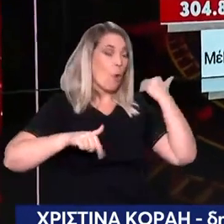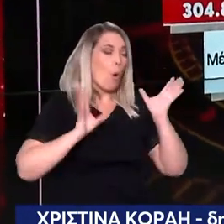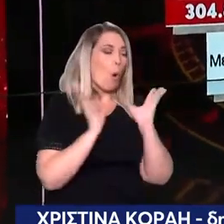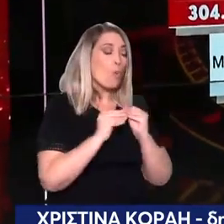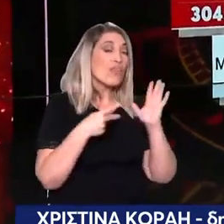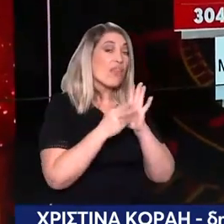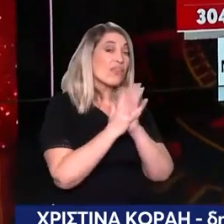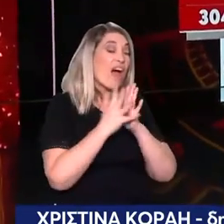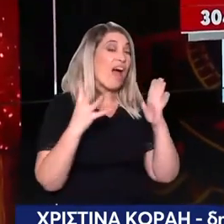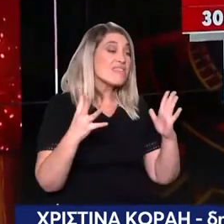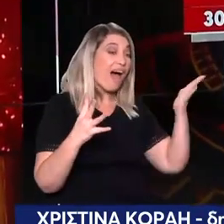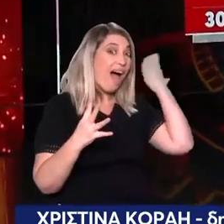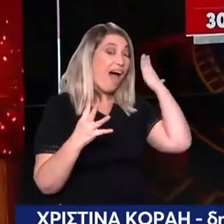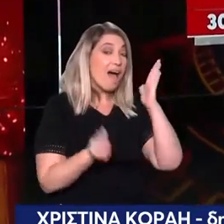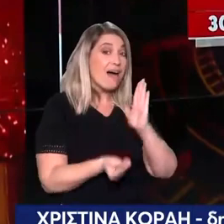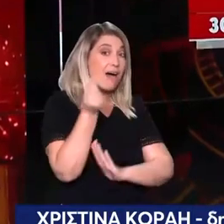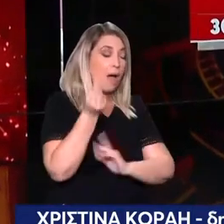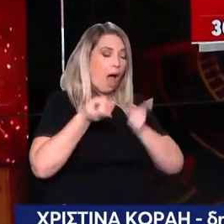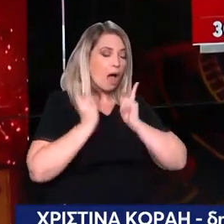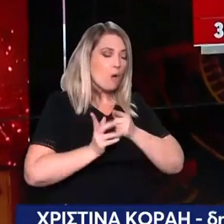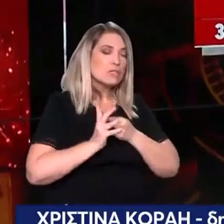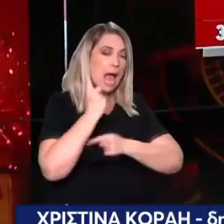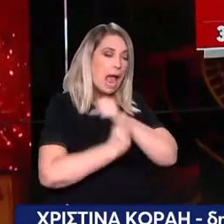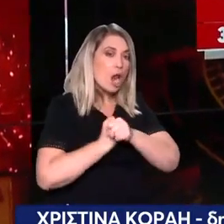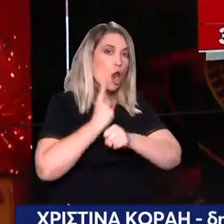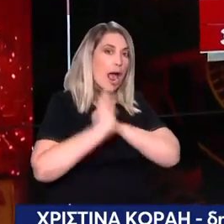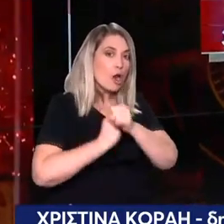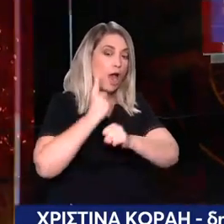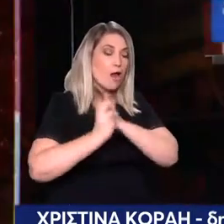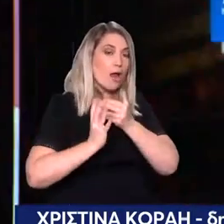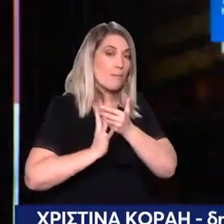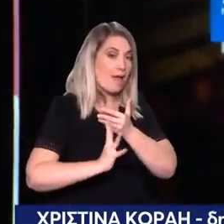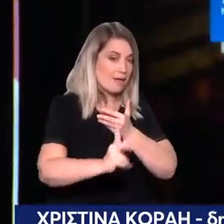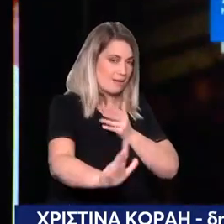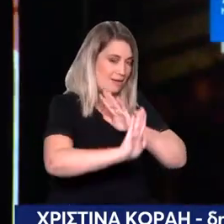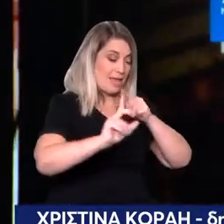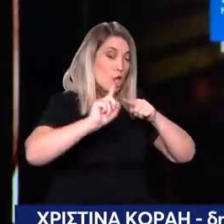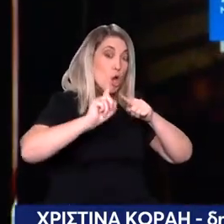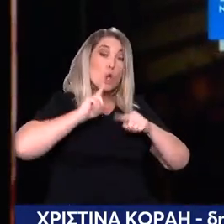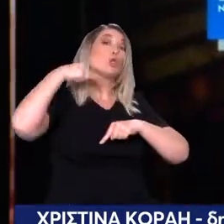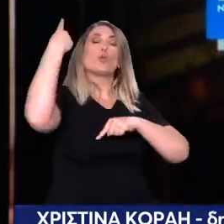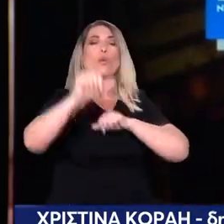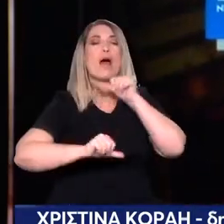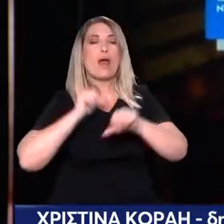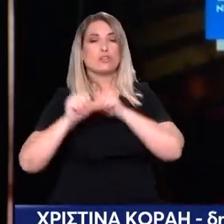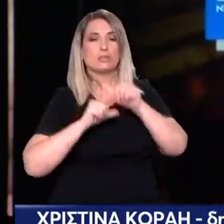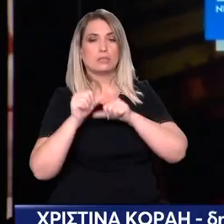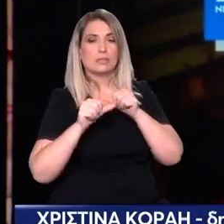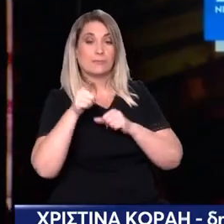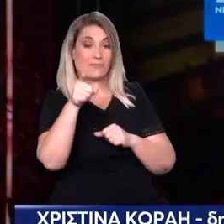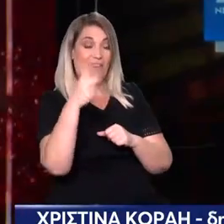χαμηλότερο ποσοστό. Ακόμα όμως επειδή μιλάμε για τις εκλογές του 2019 έτσι είναι το σύστημα ο ΣΥΡΙΖΑ παίρνει 1